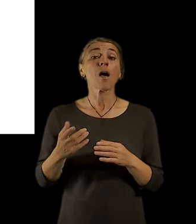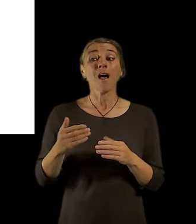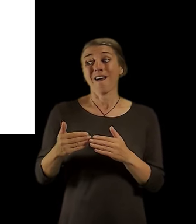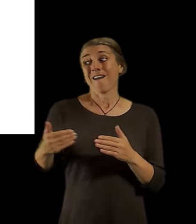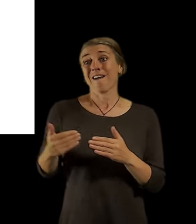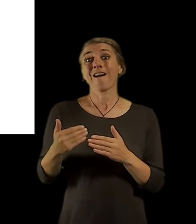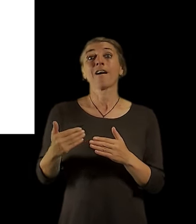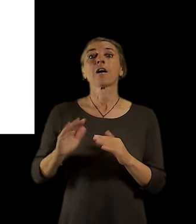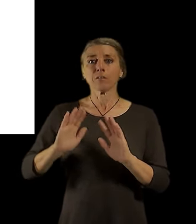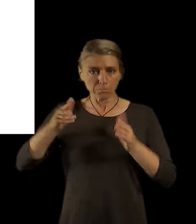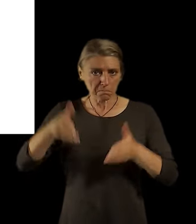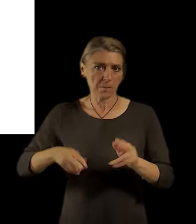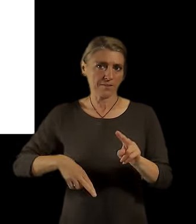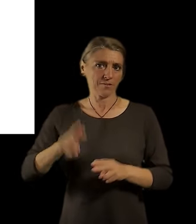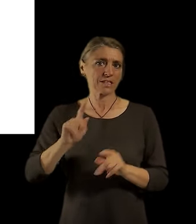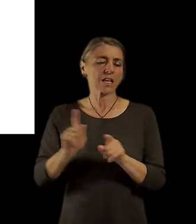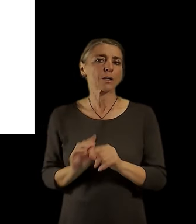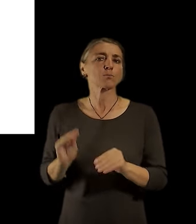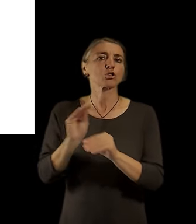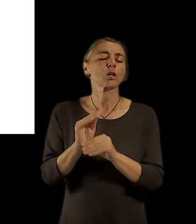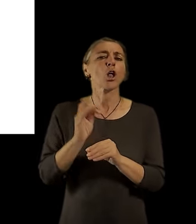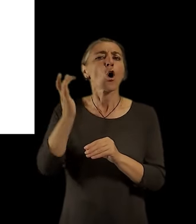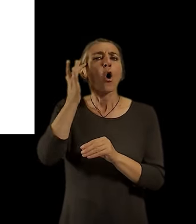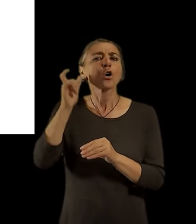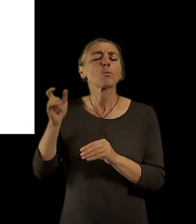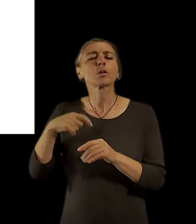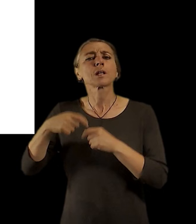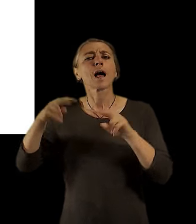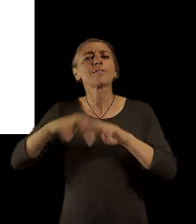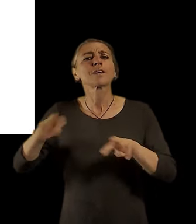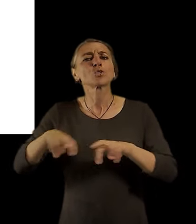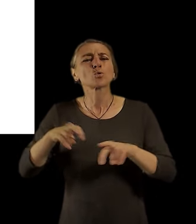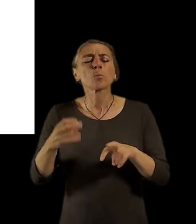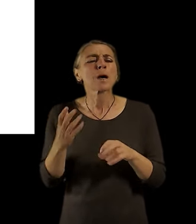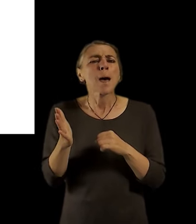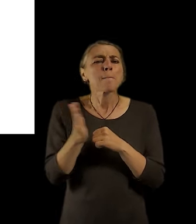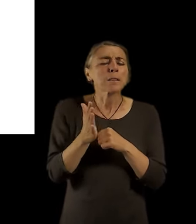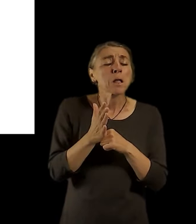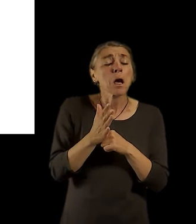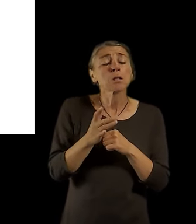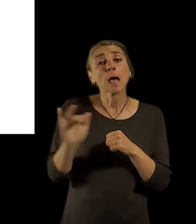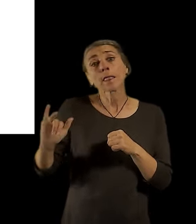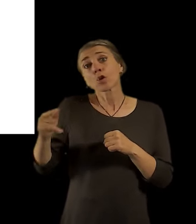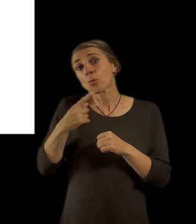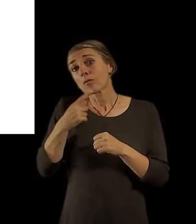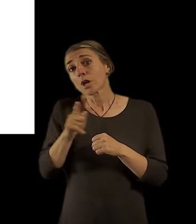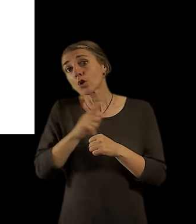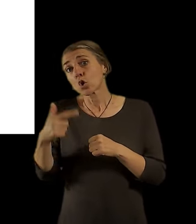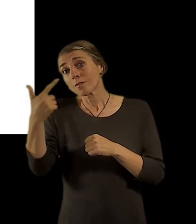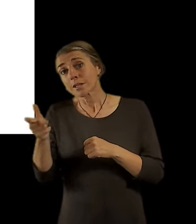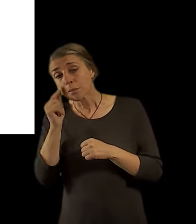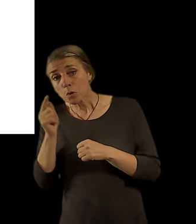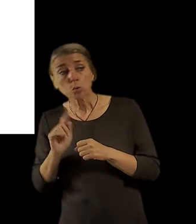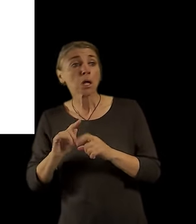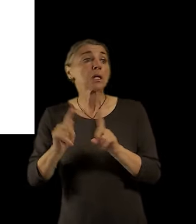víc zabývají i výzkumníci právě na to téma, co to znamená těch 15, 20 nebo 30 minut i někde jinde.